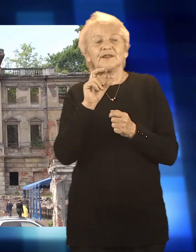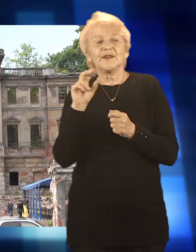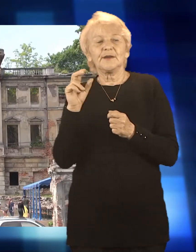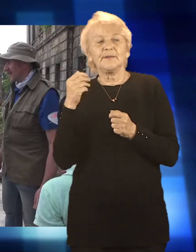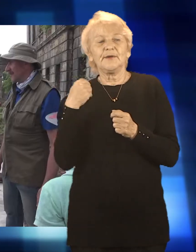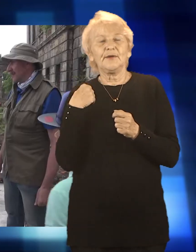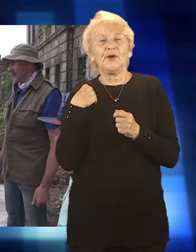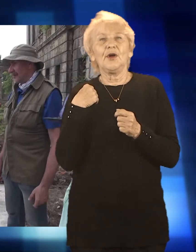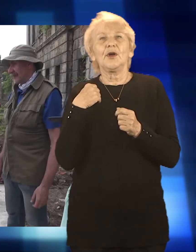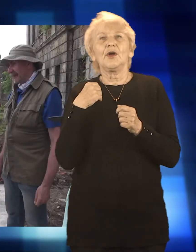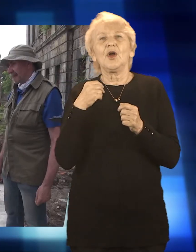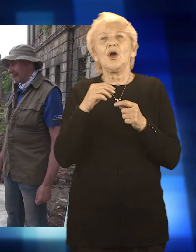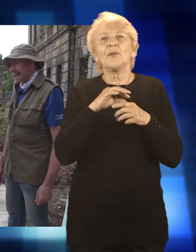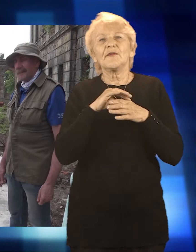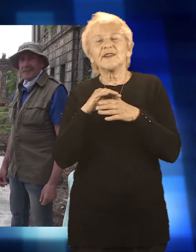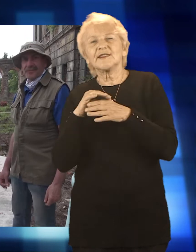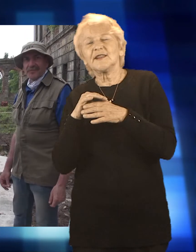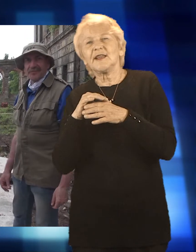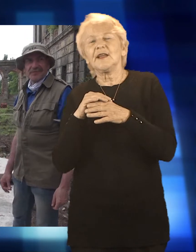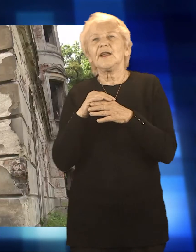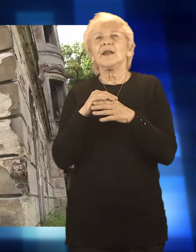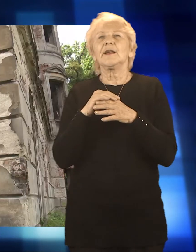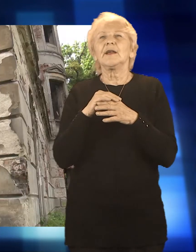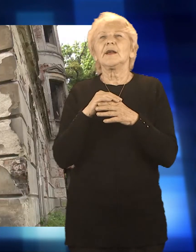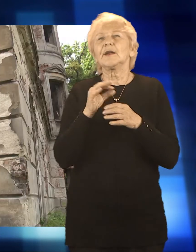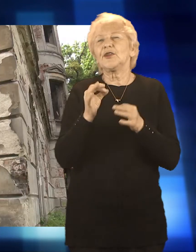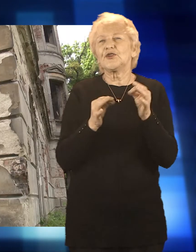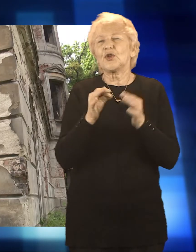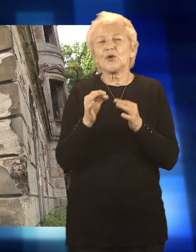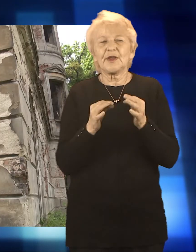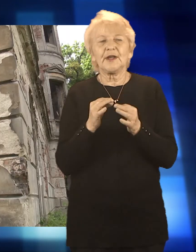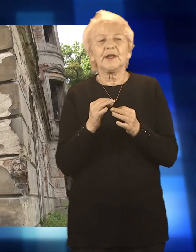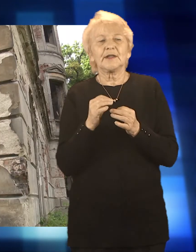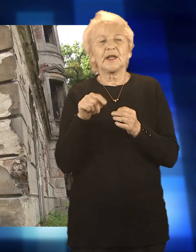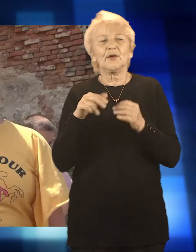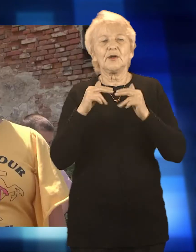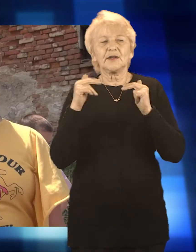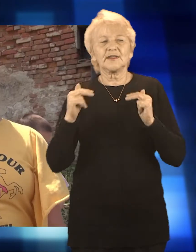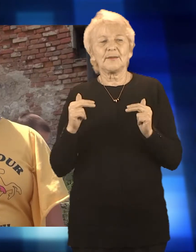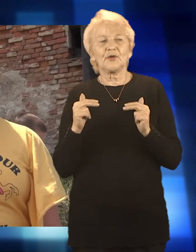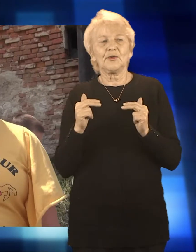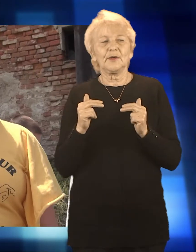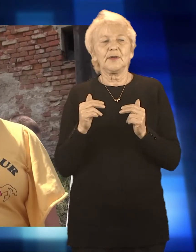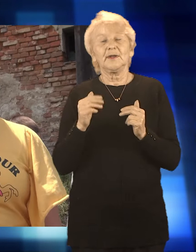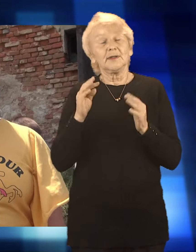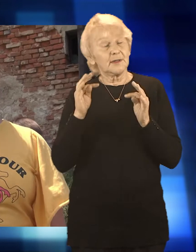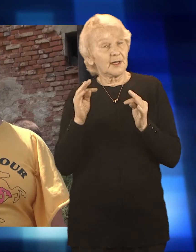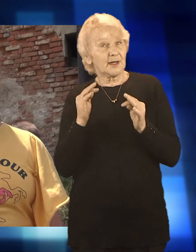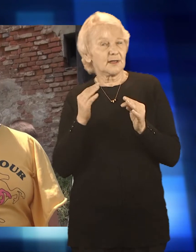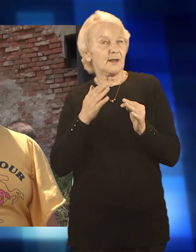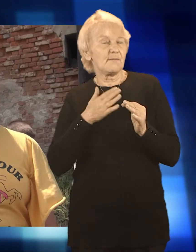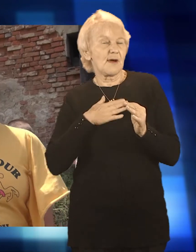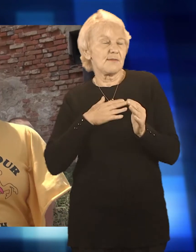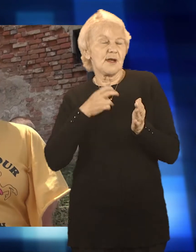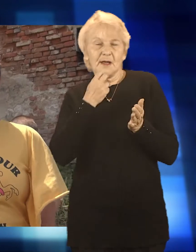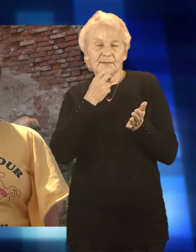edukacyjnego. Uczestnicy pikniku mogli zobaczyć ruiny i poznać ich bogatą historię. Na razie zbierałam pieczątki